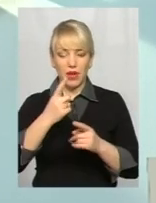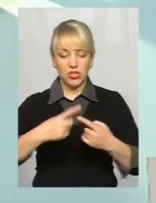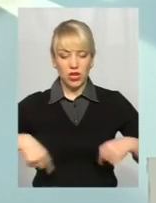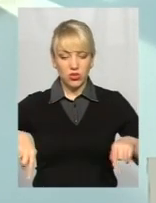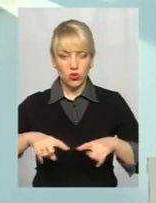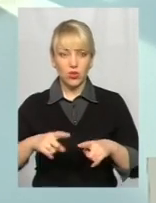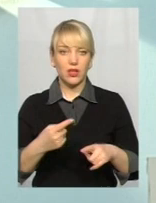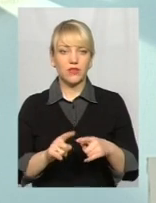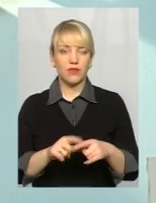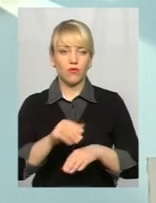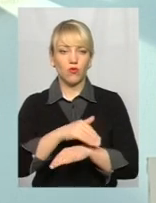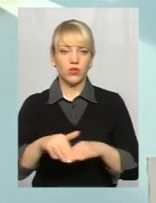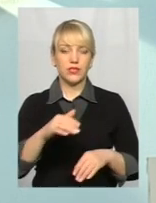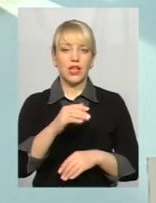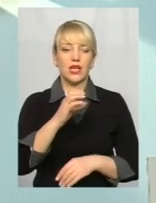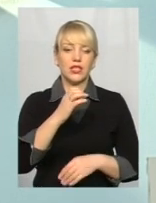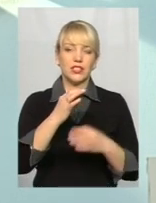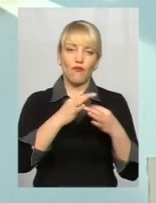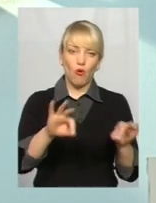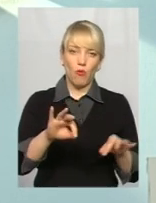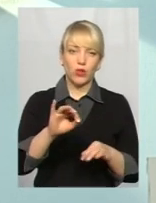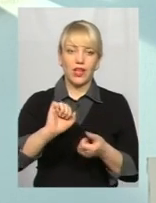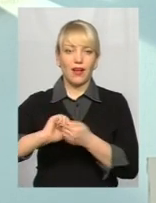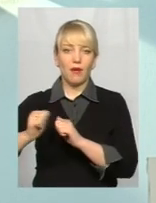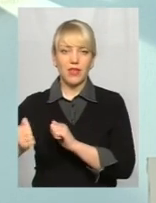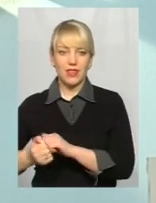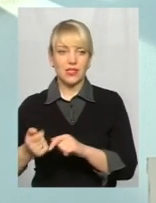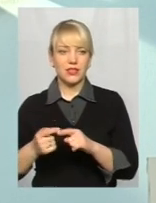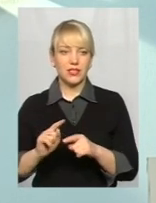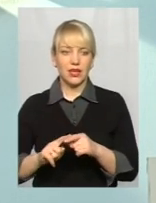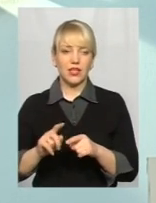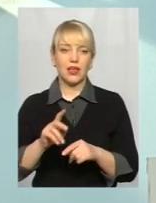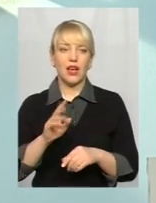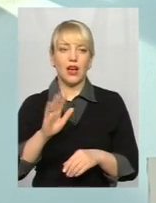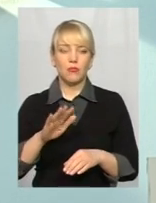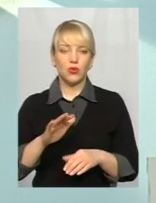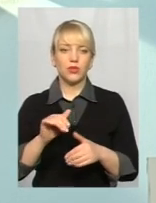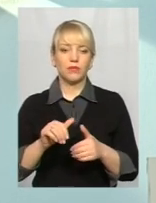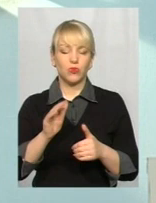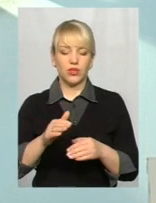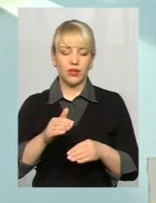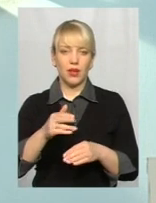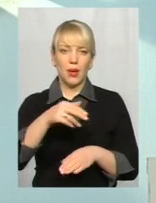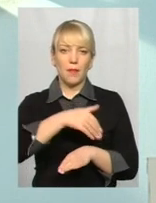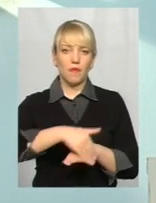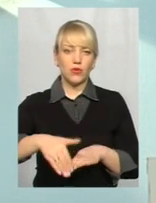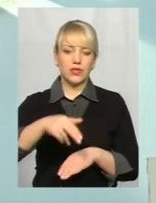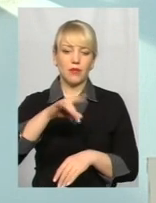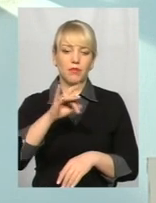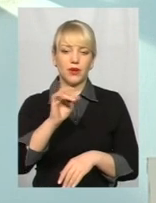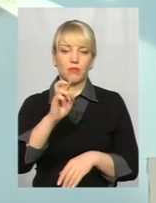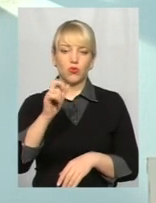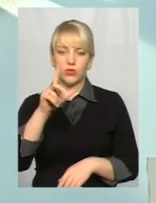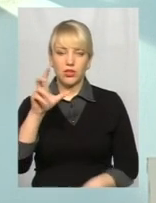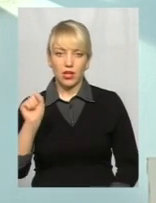буде обмежуватися вулицею Свободи і Кам'янецькою, відповідно їх буде відділяти так само Прибузька і Пушкіна. Це фактично центральна частина ядро